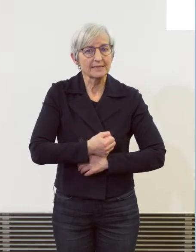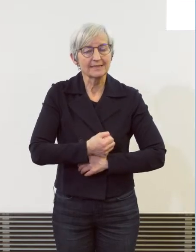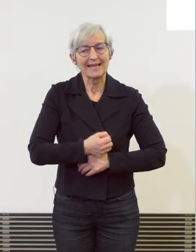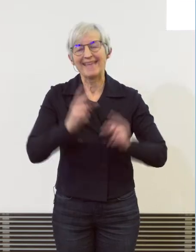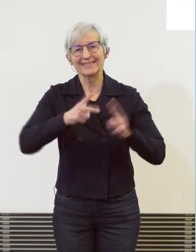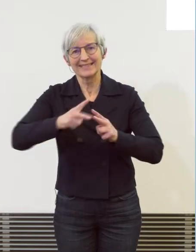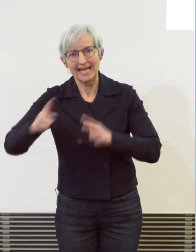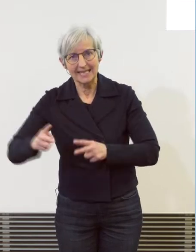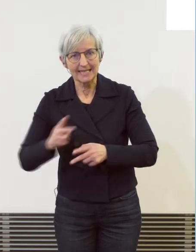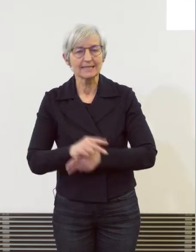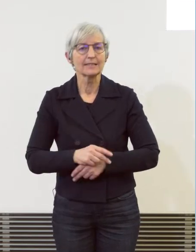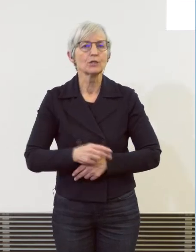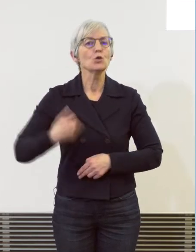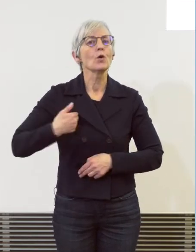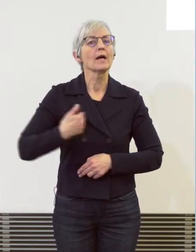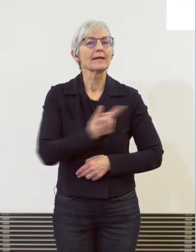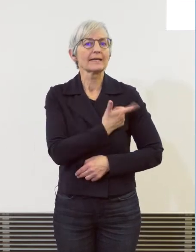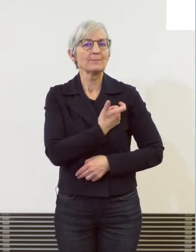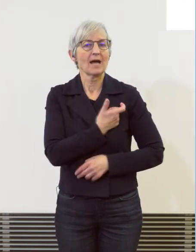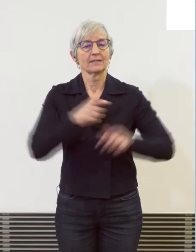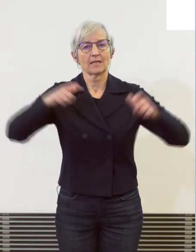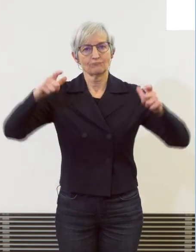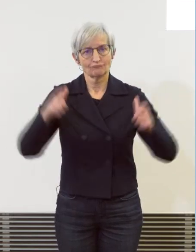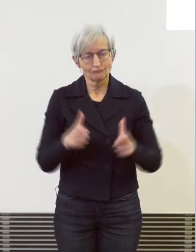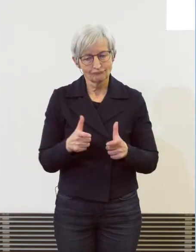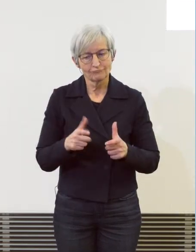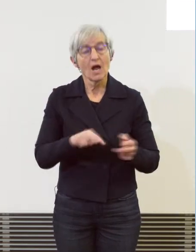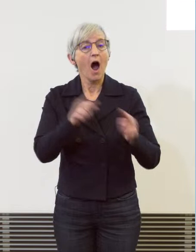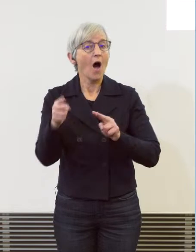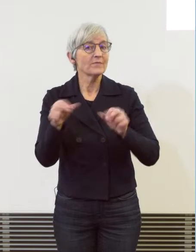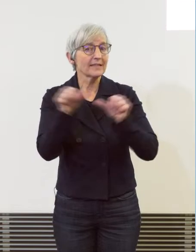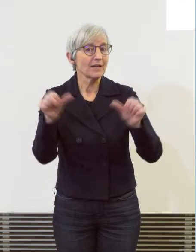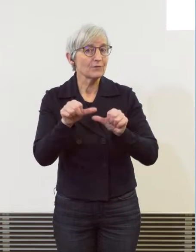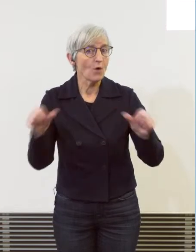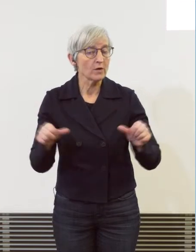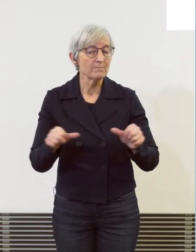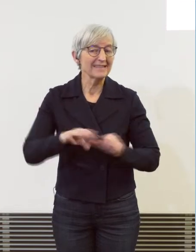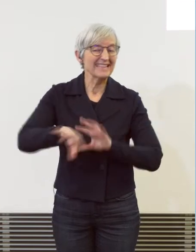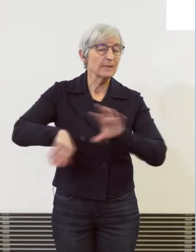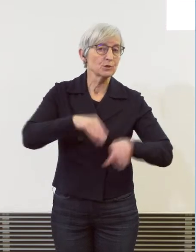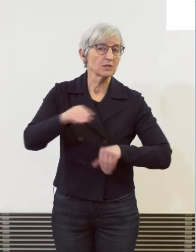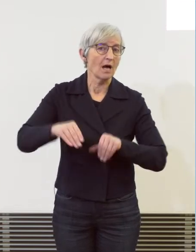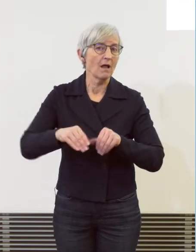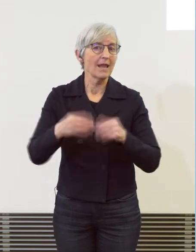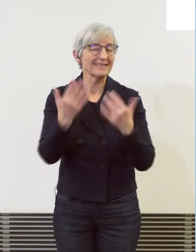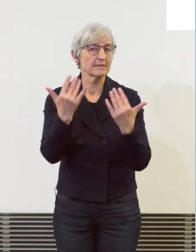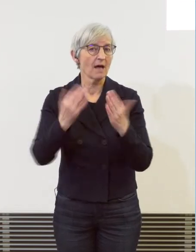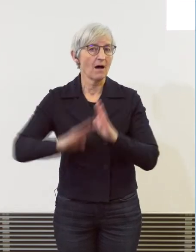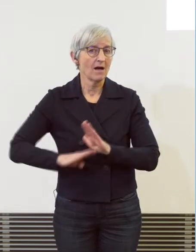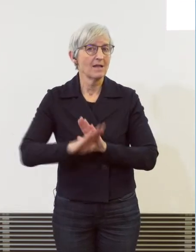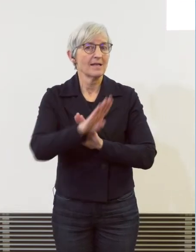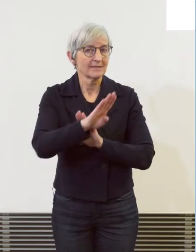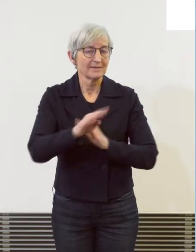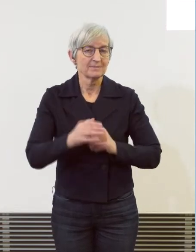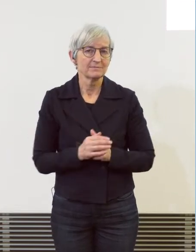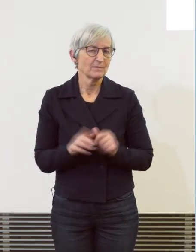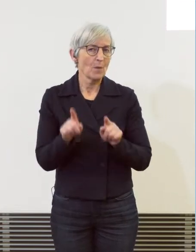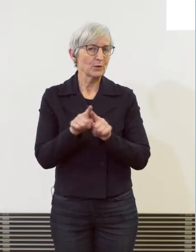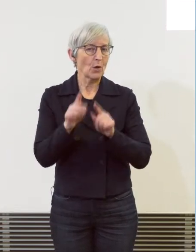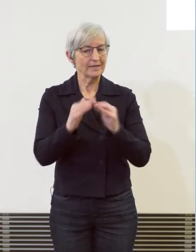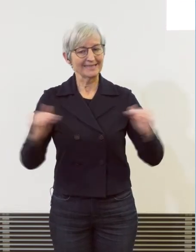Kriminalitätsformen, wie der Diebstahl, sind hochgegangen. Insgesamt haben wir in etwa das Vor-Pandemien